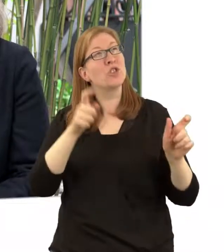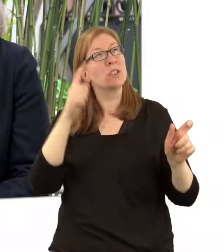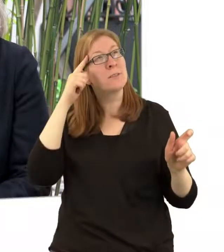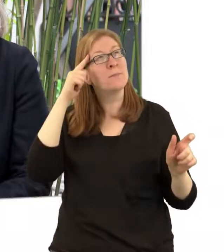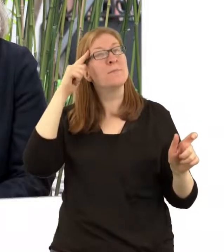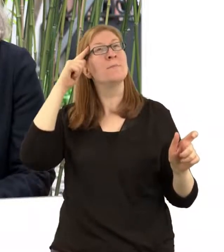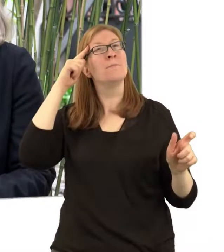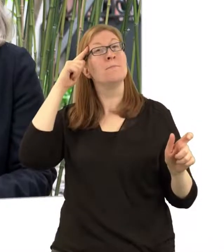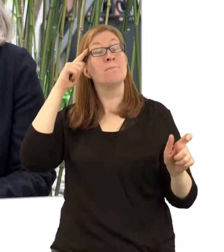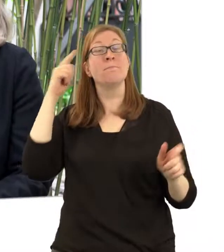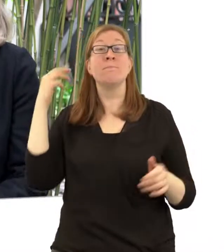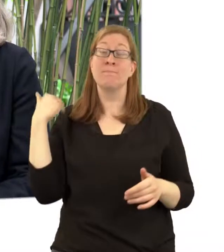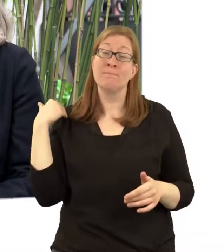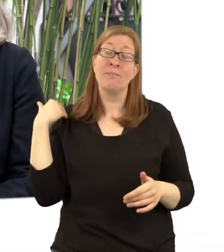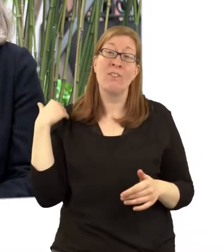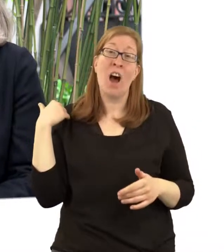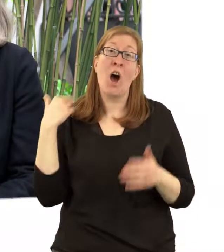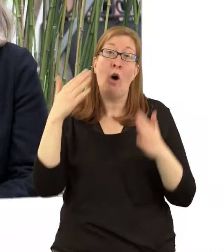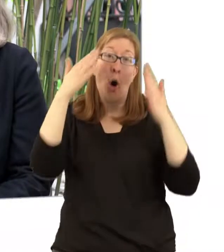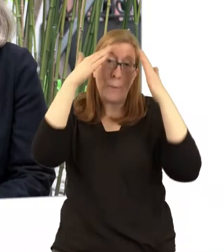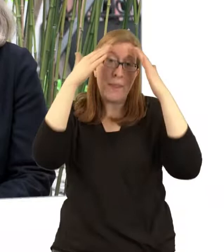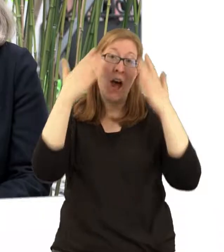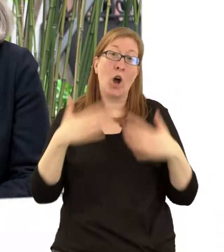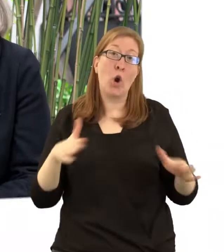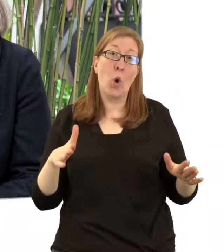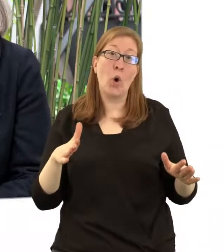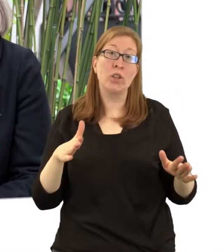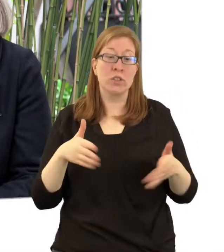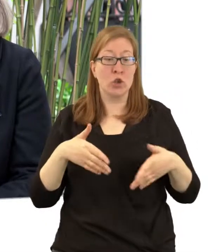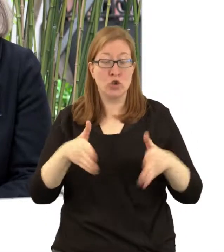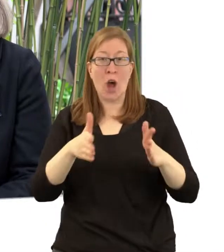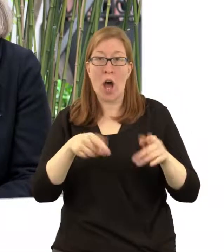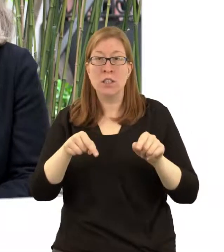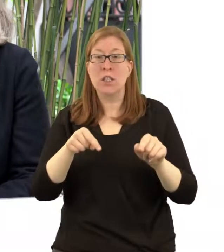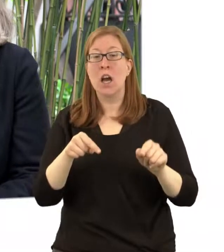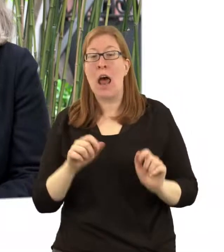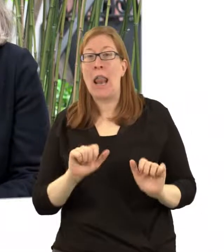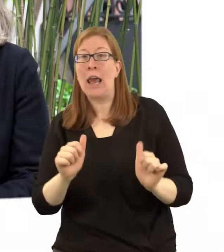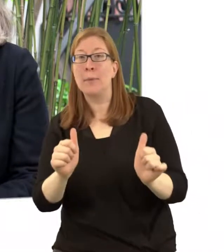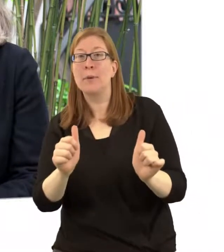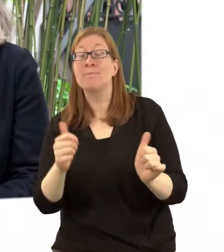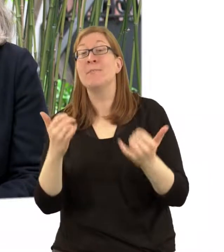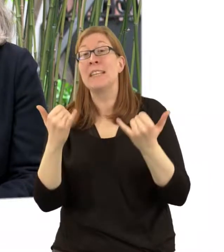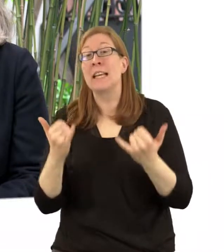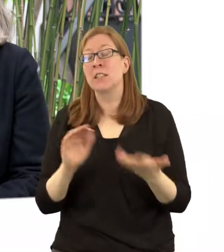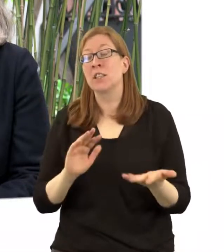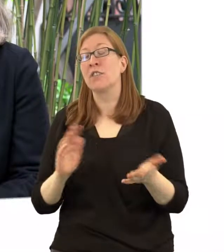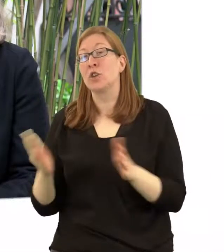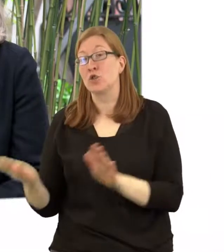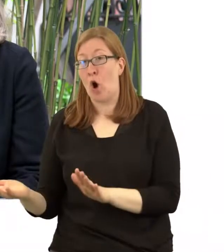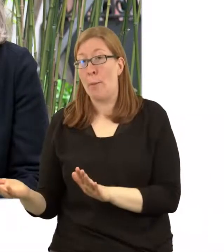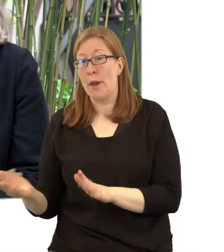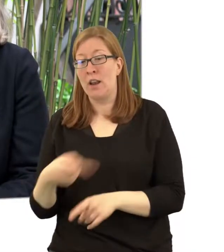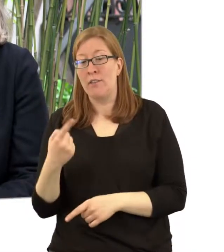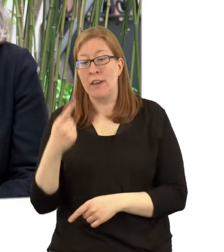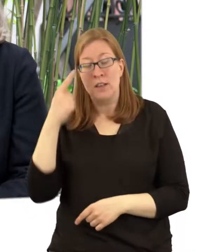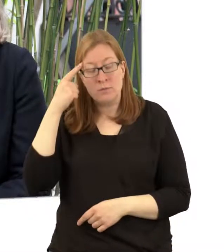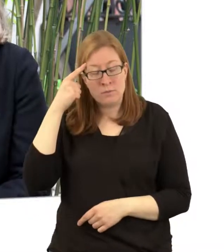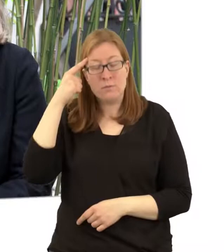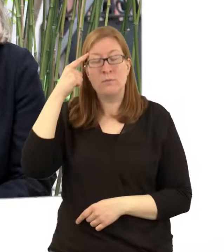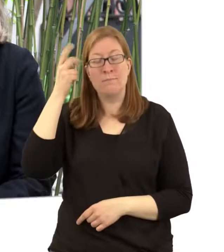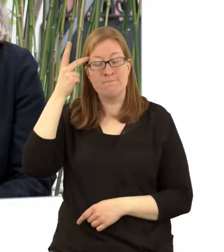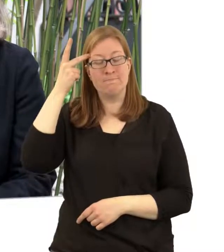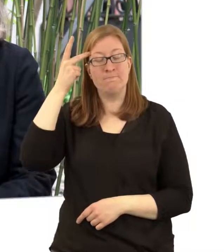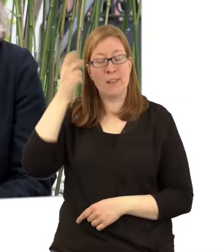ihren Lebensmittelpunkt auf der Straße haben und verstorben sind und wir erinnern an sie und wir